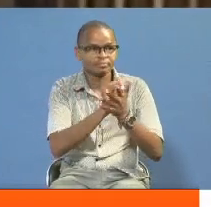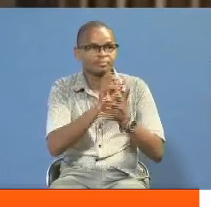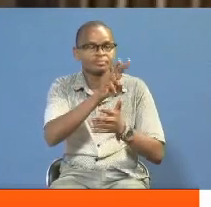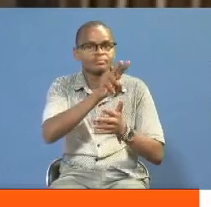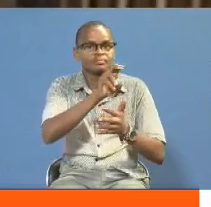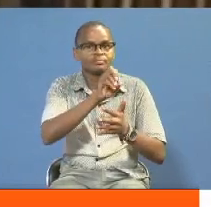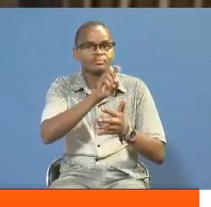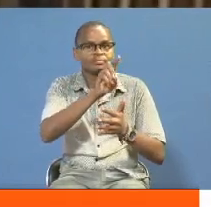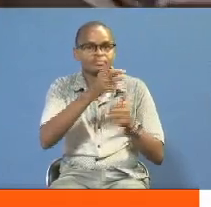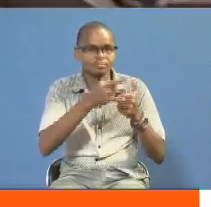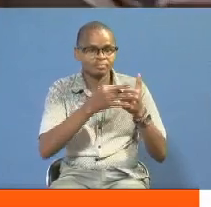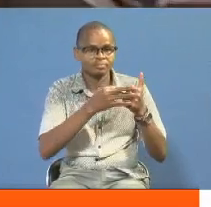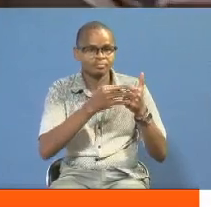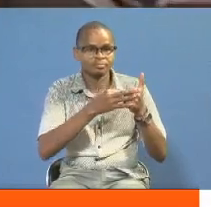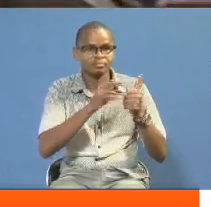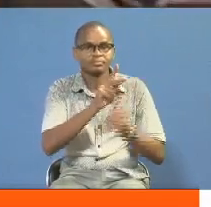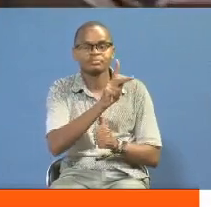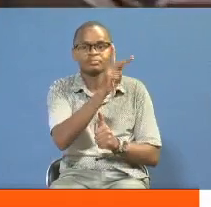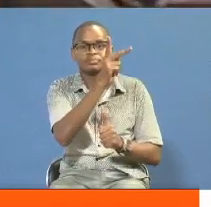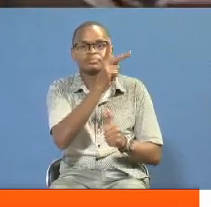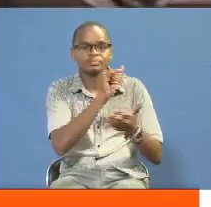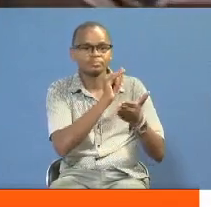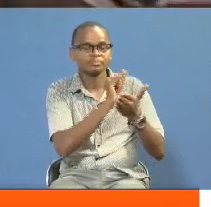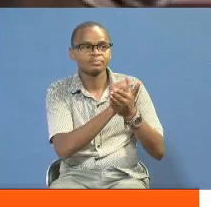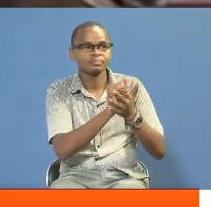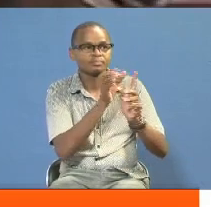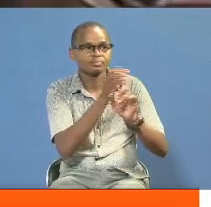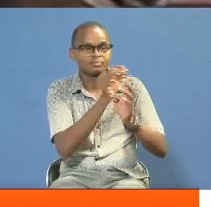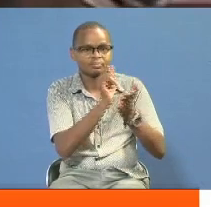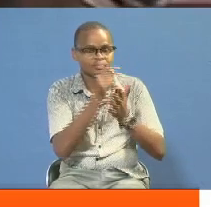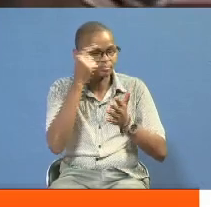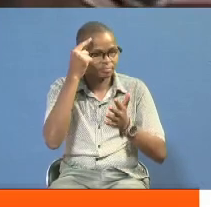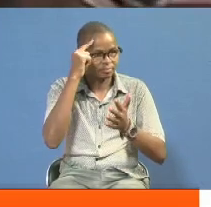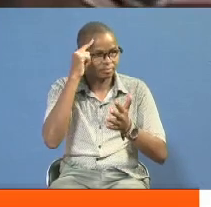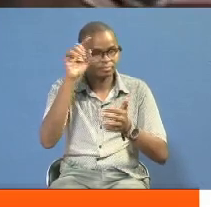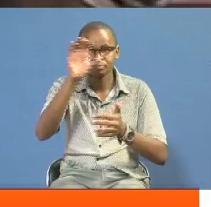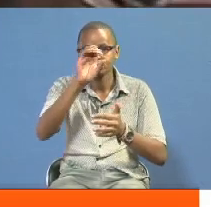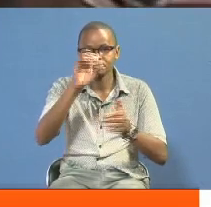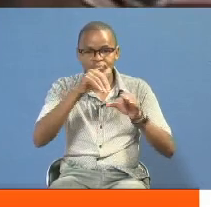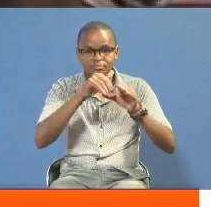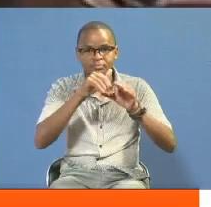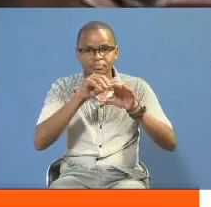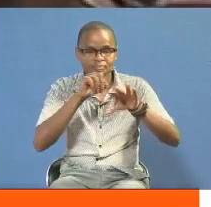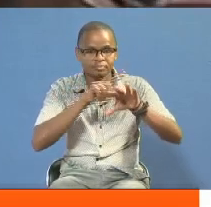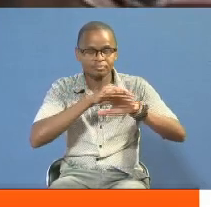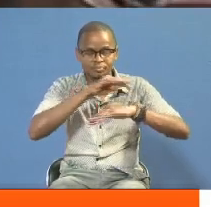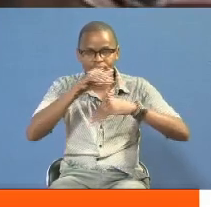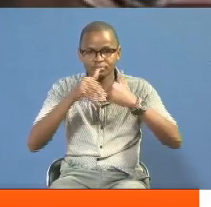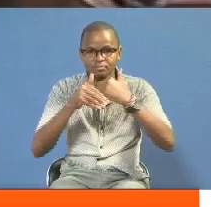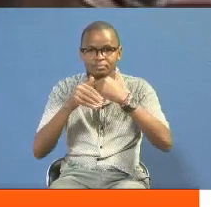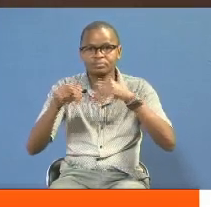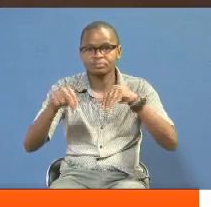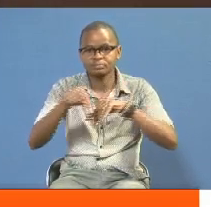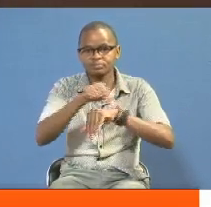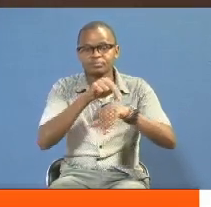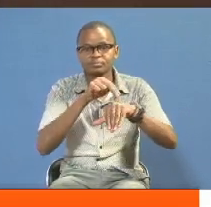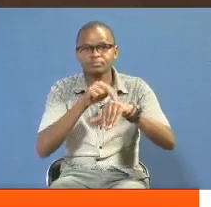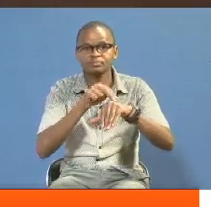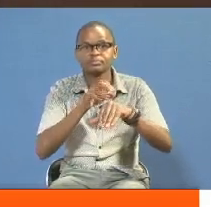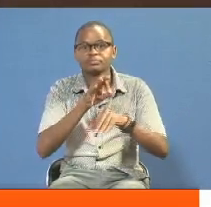miambili kumina nane cha katiba ya Kenya kinachuambriisha ugavi sawa wa rasli mali katika mainio yote ya taifa